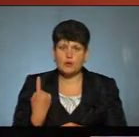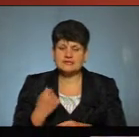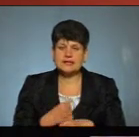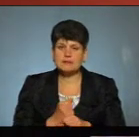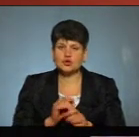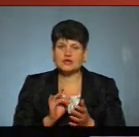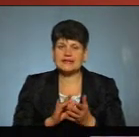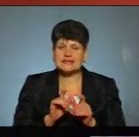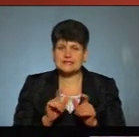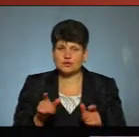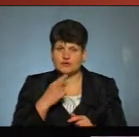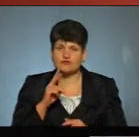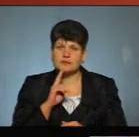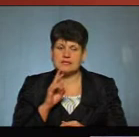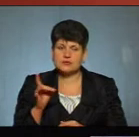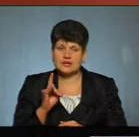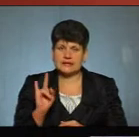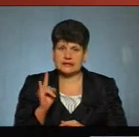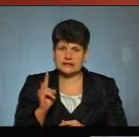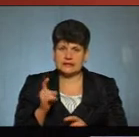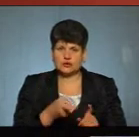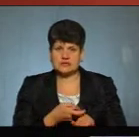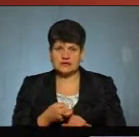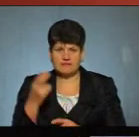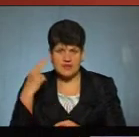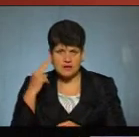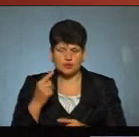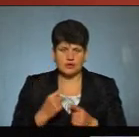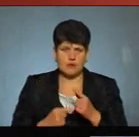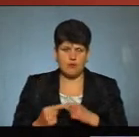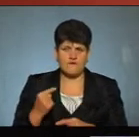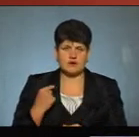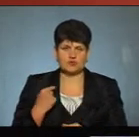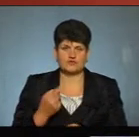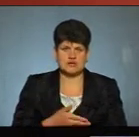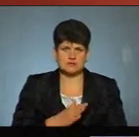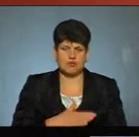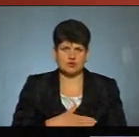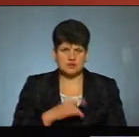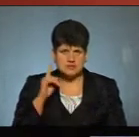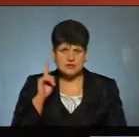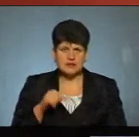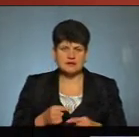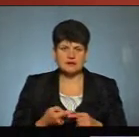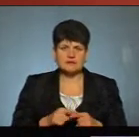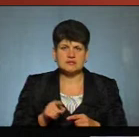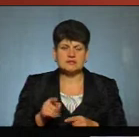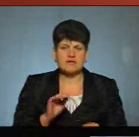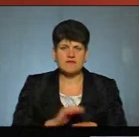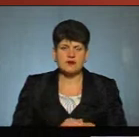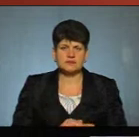центр повідомляв про те, що в Кременецькому районі дитину заразив дядько, який повернувся з Польщі. Чи відомий вам цей факт?